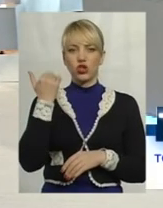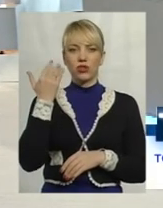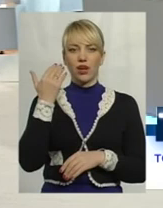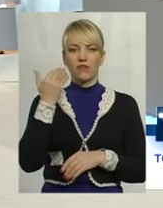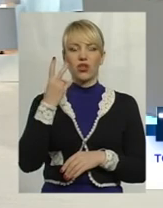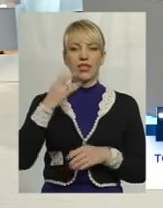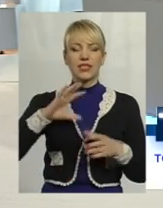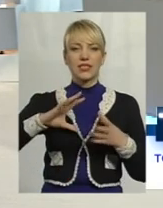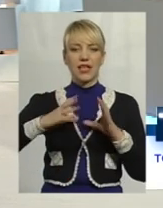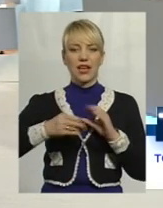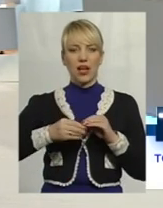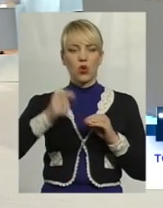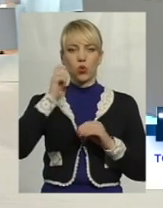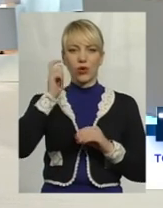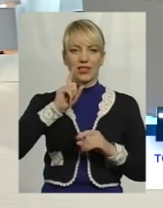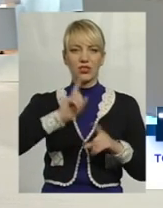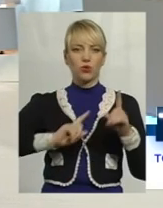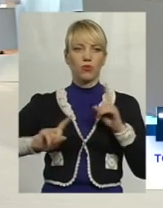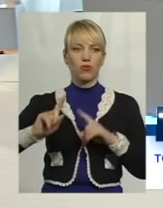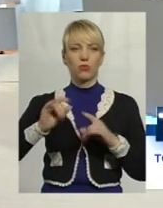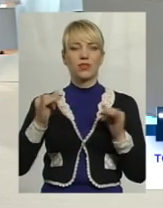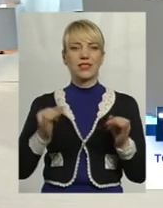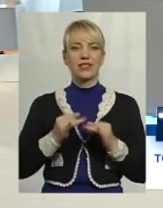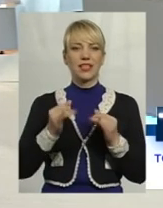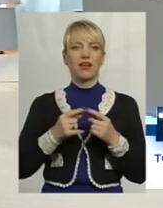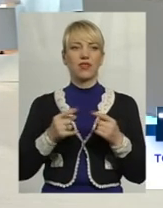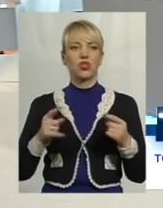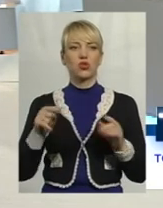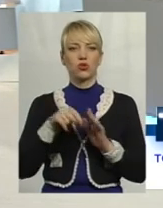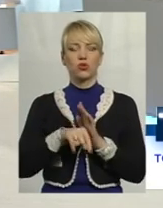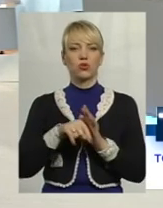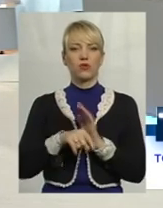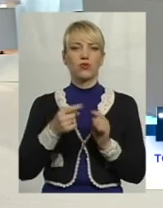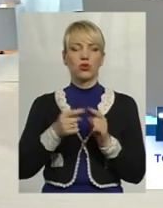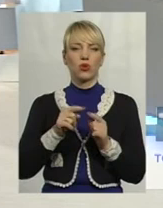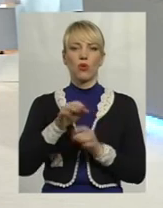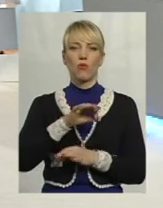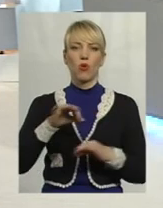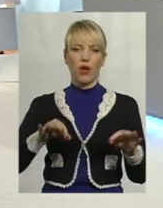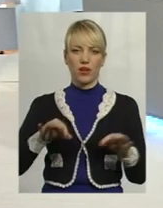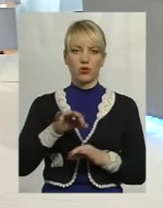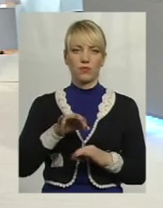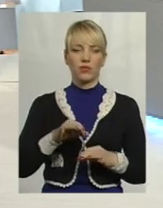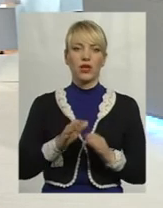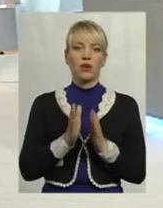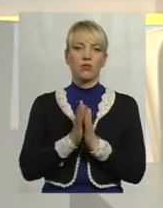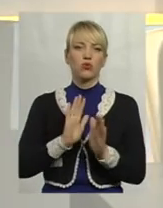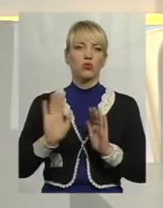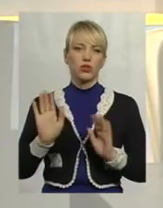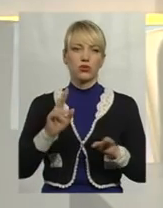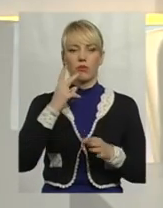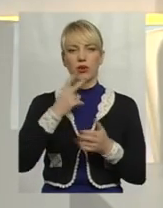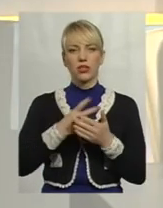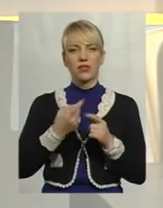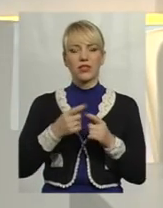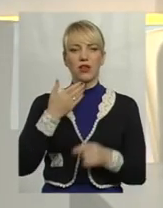загальноукраїнському форумі дуже цікаві речі стосовно цього проєкту. Прошу режисера показати